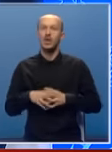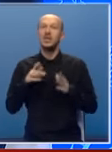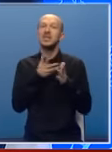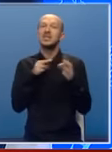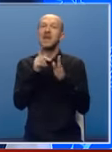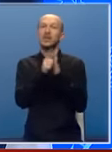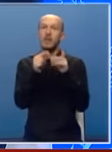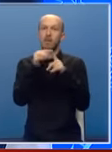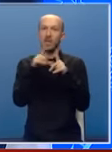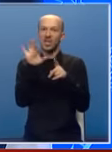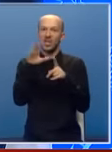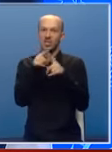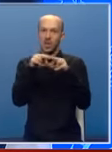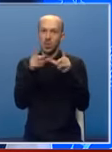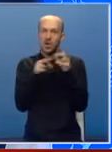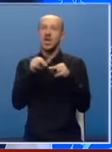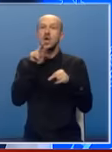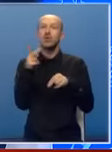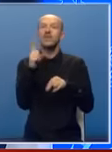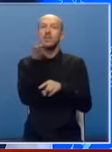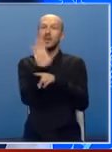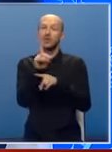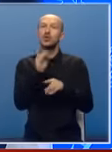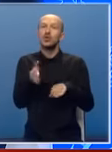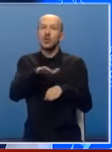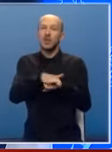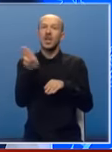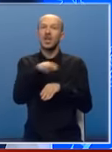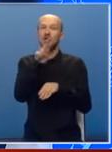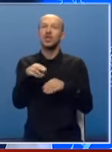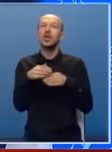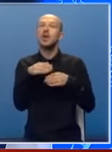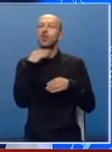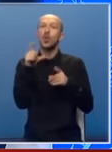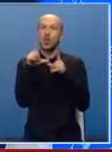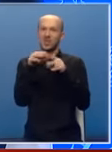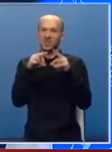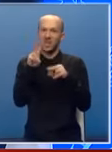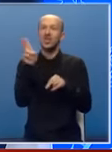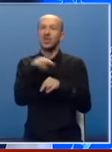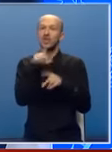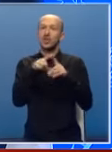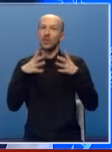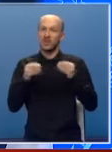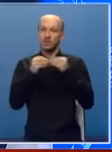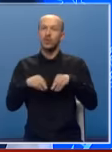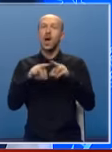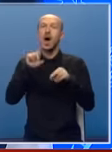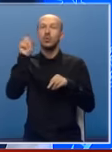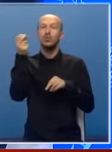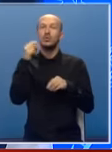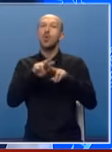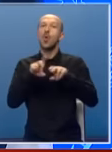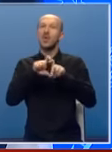vrijeme pedijaždaona i drugih fiskih predstavnika koji su to nametnuli, kršili masovnu ustav, kršili dejton, a Republiku Srpsku